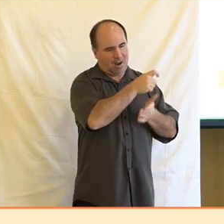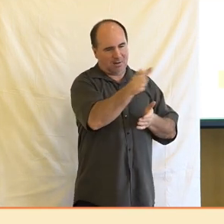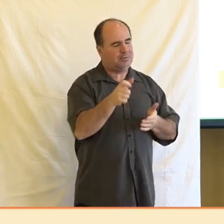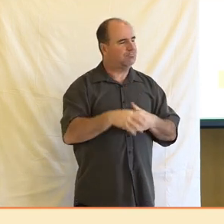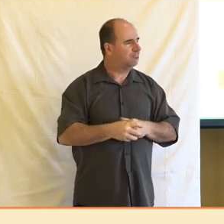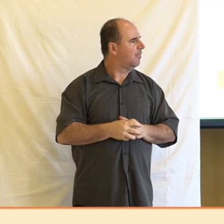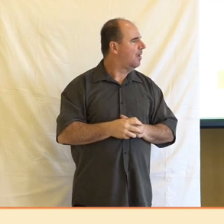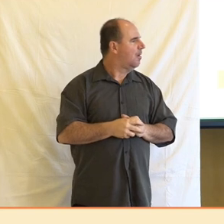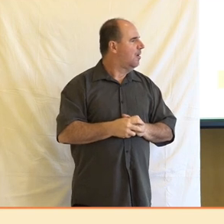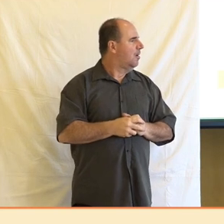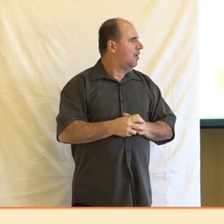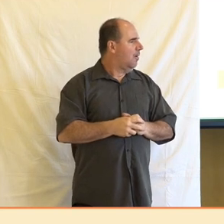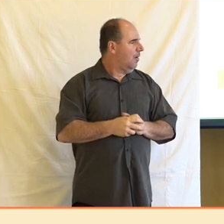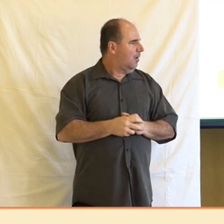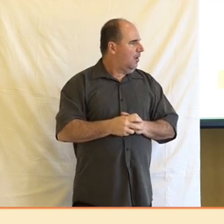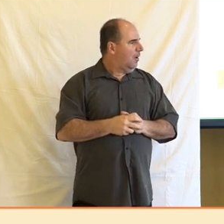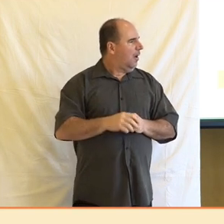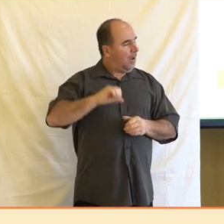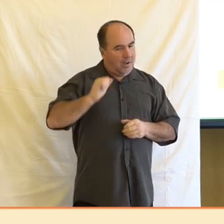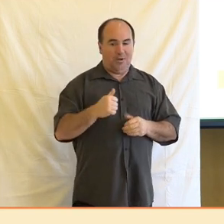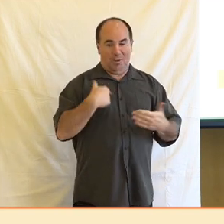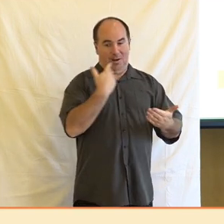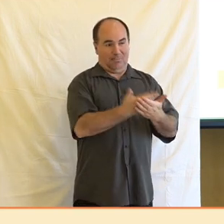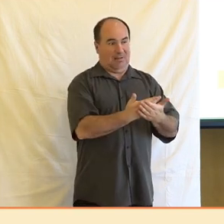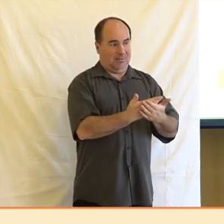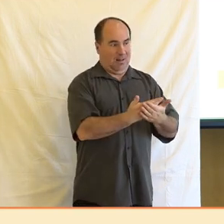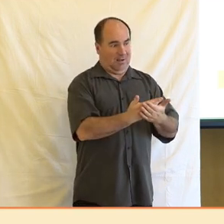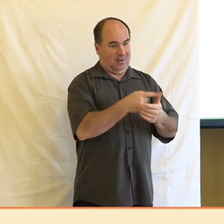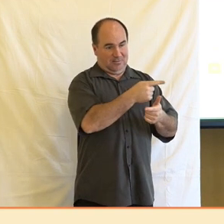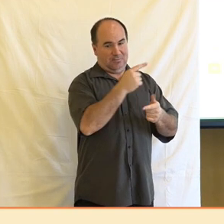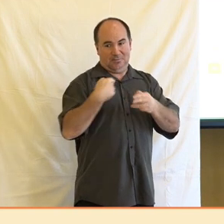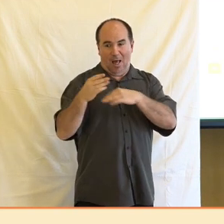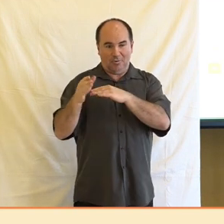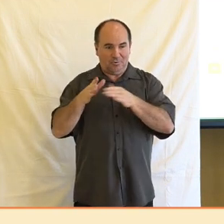možností již tak silná identifikace nebyla.